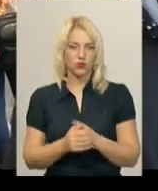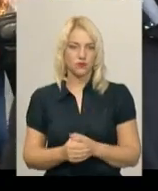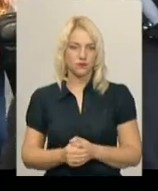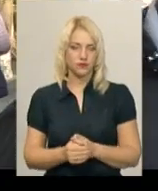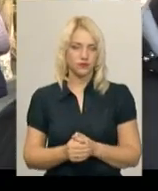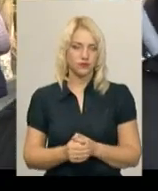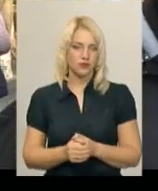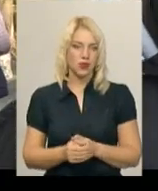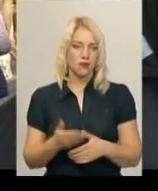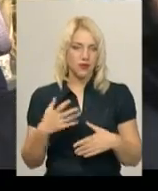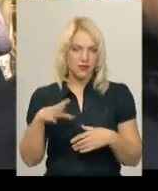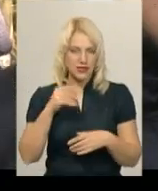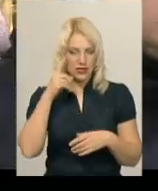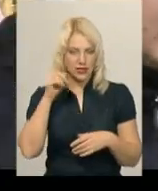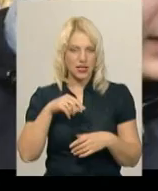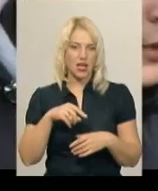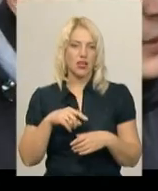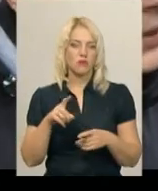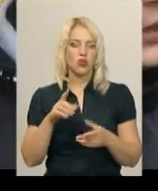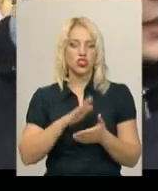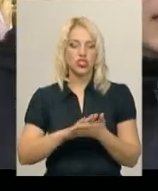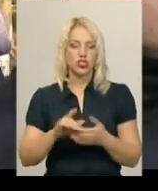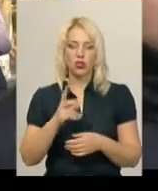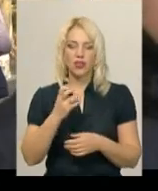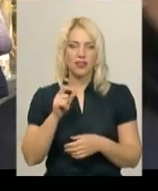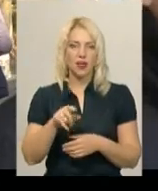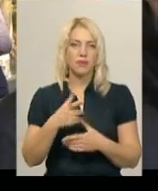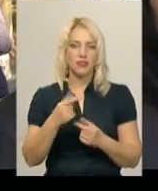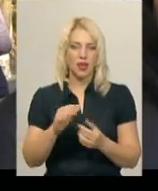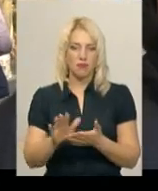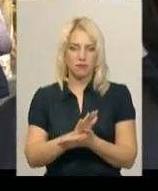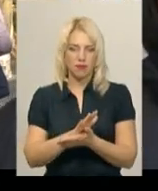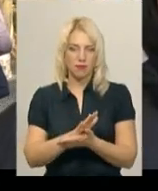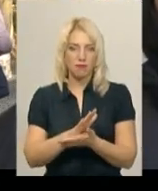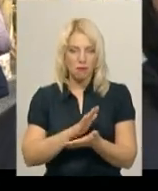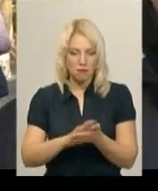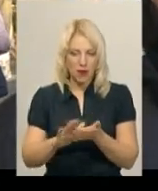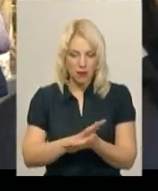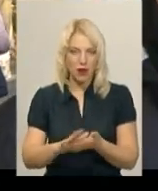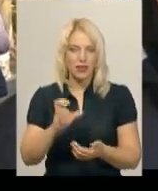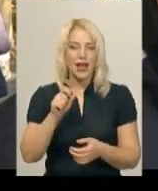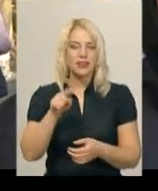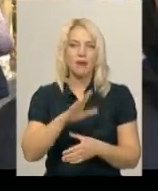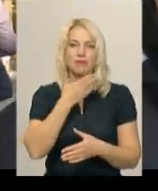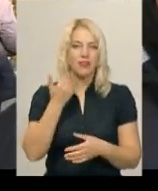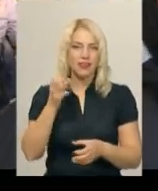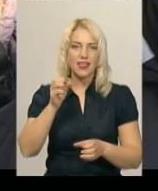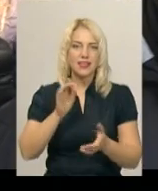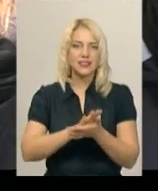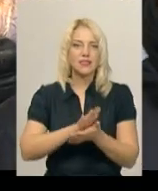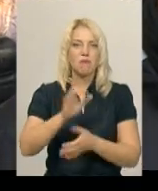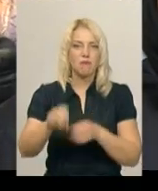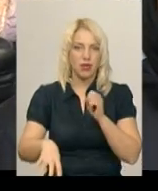частині». «Ми всі знаємо приказку, чисто не там, де прибирають, а чисто там, де не смітять. Але саме в місті Хмельницькому